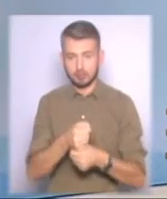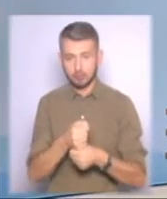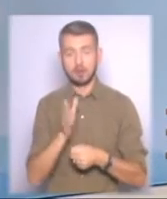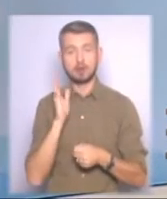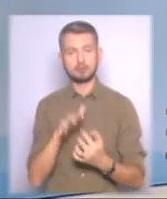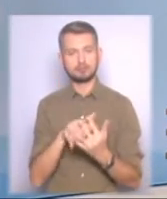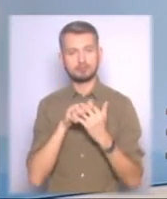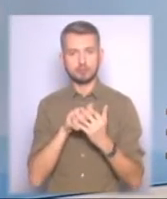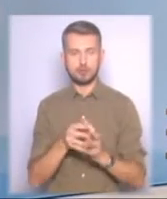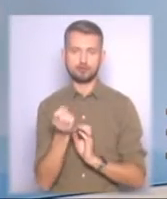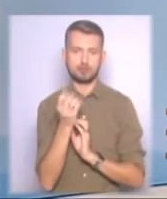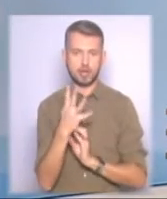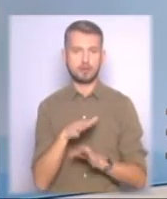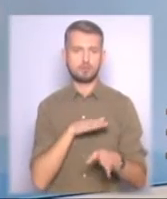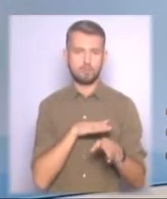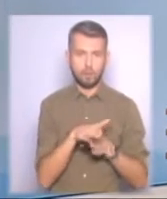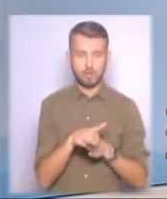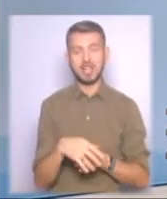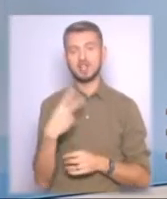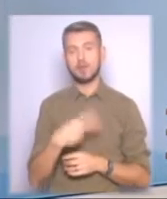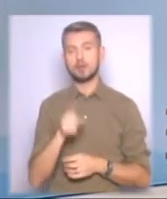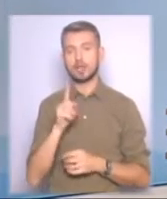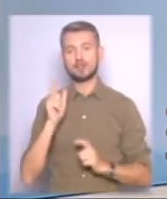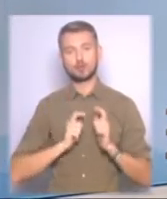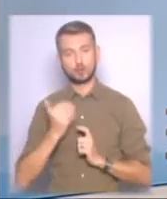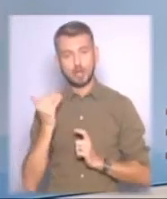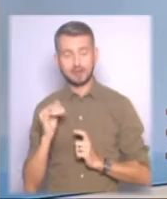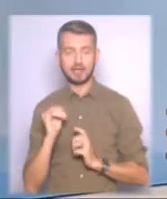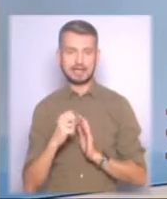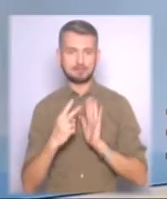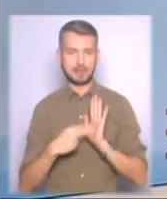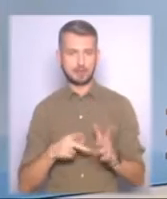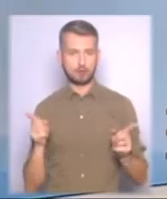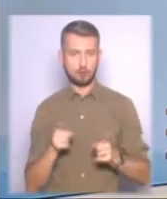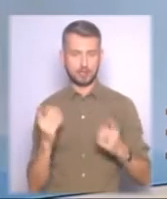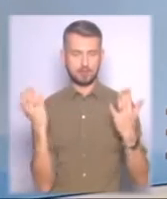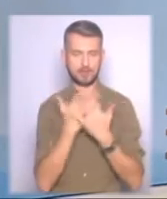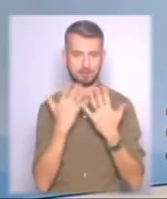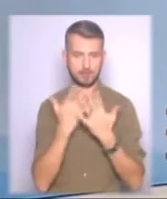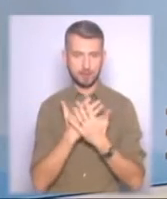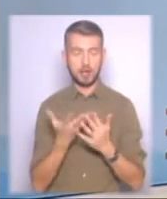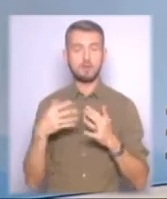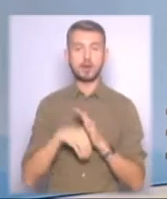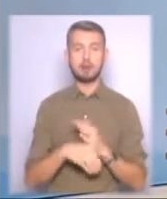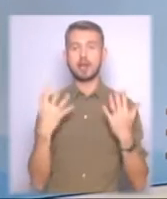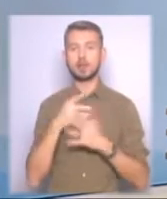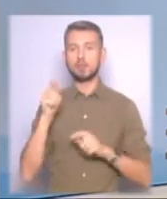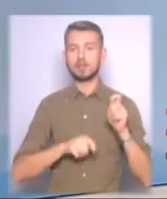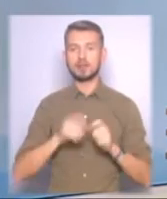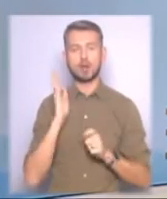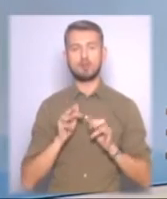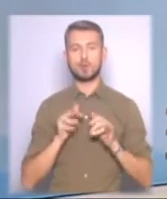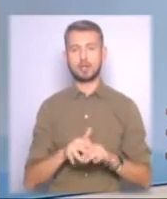поборються 14 повнометражних, 21 студентські та 17 короткометражних фільмів. У рамках кінофестивалю пройде